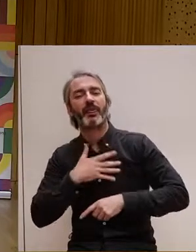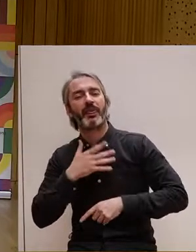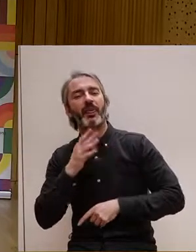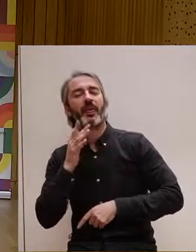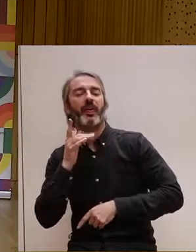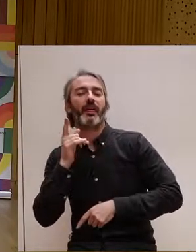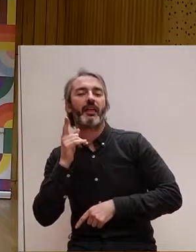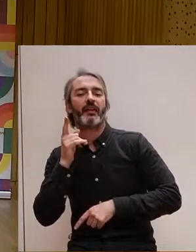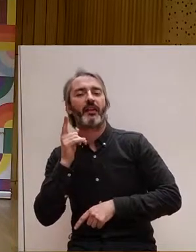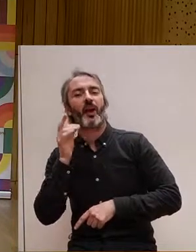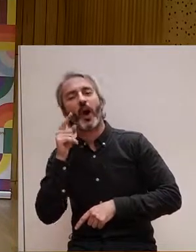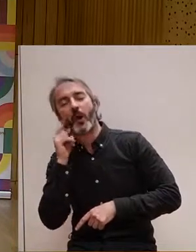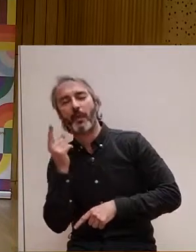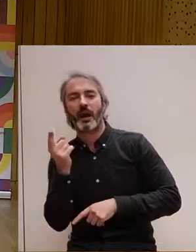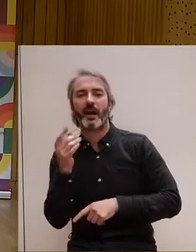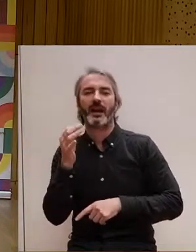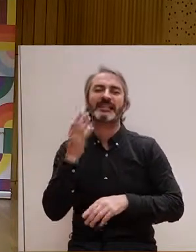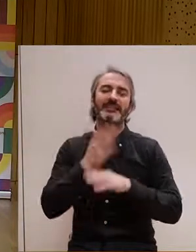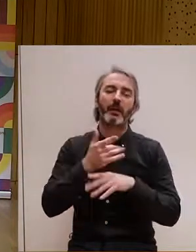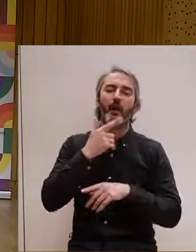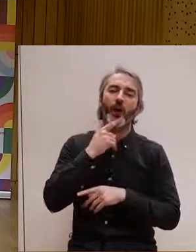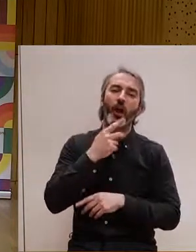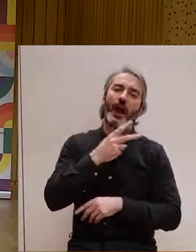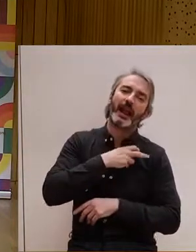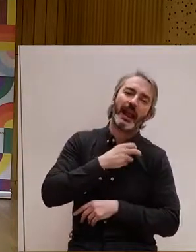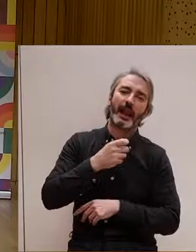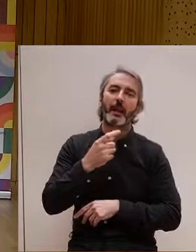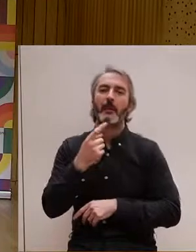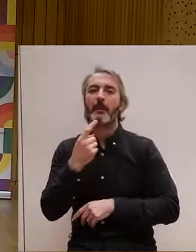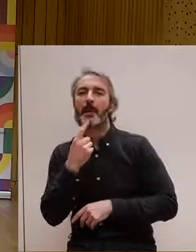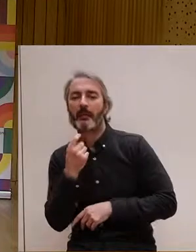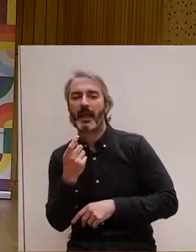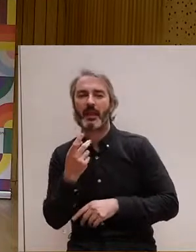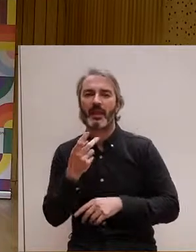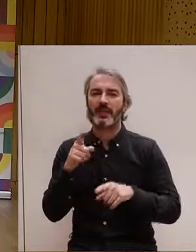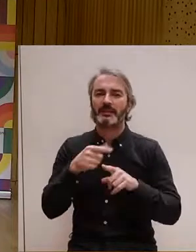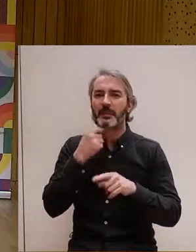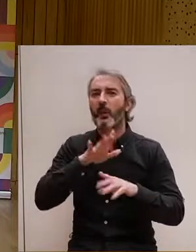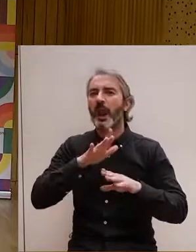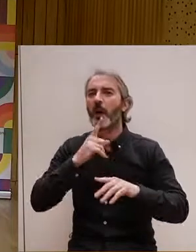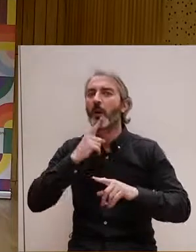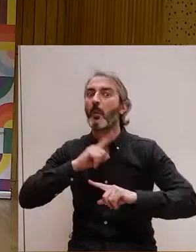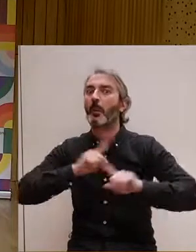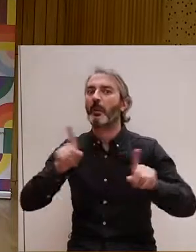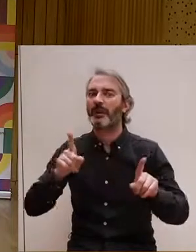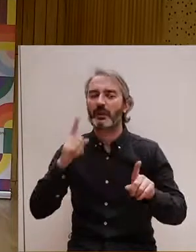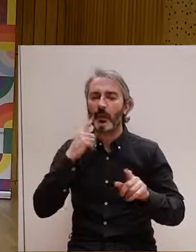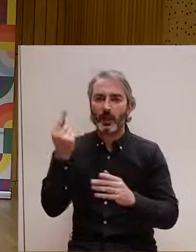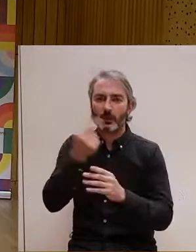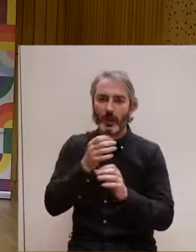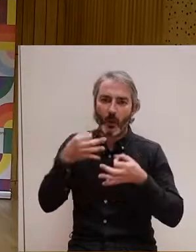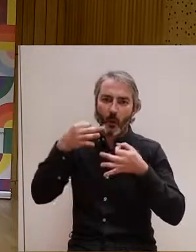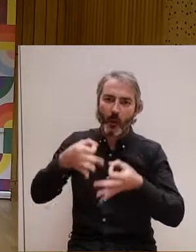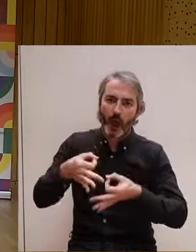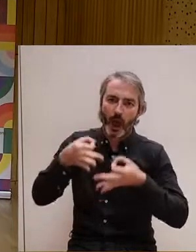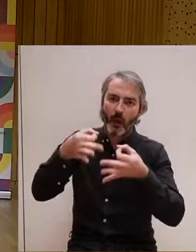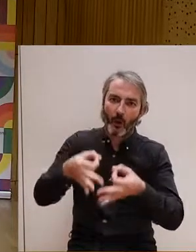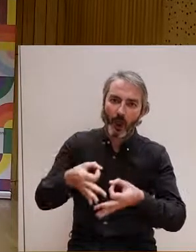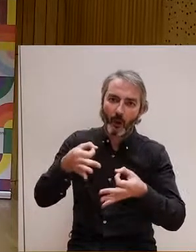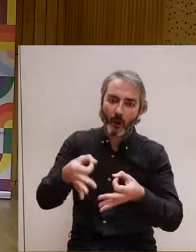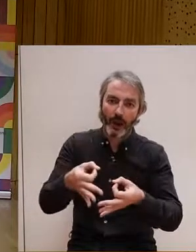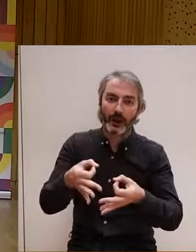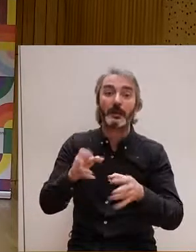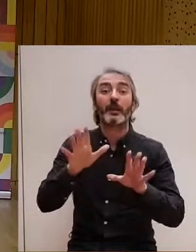negres, com una mica el tema del prohibit, que és una gràfica que no ha evolucionat. En canvi, amb el tema de les joguiners